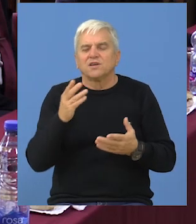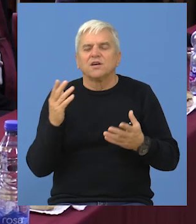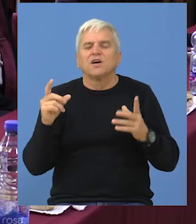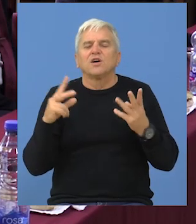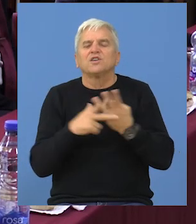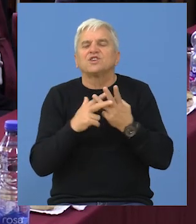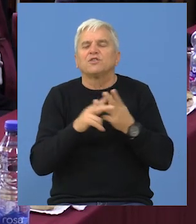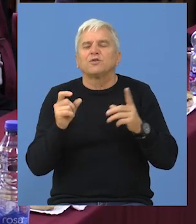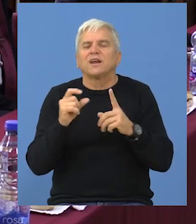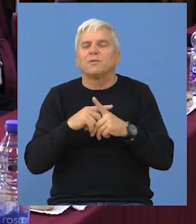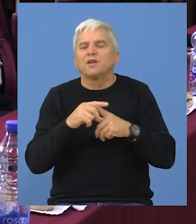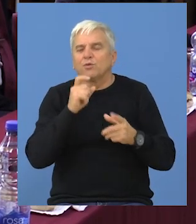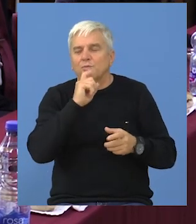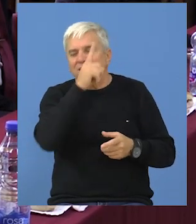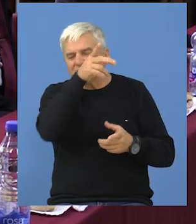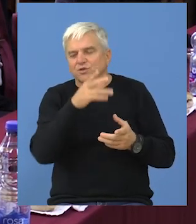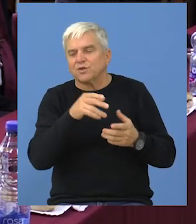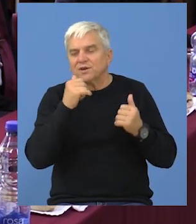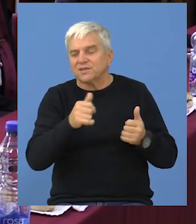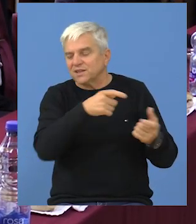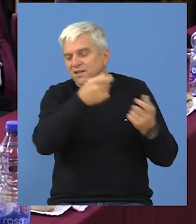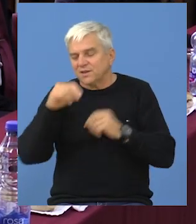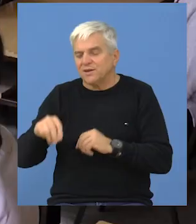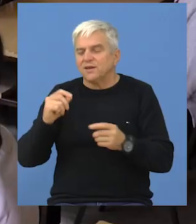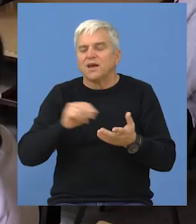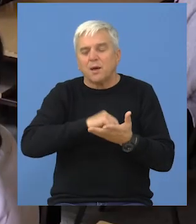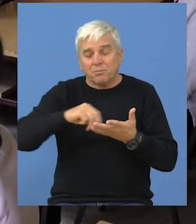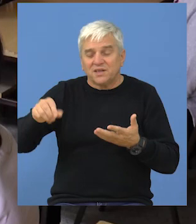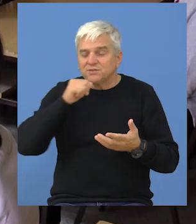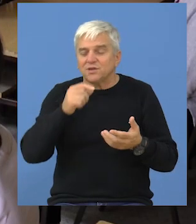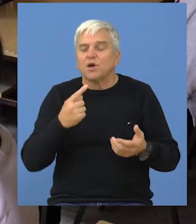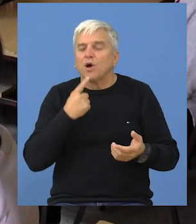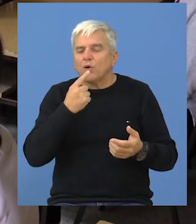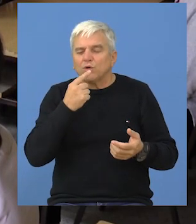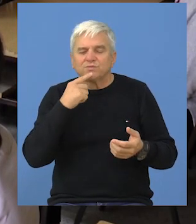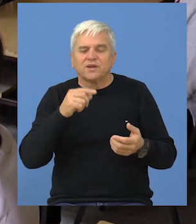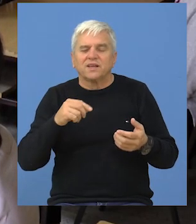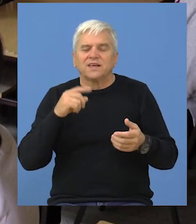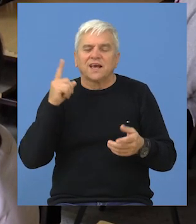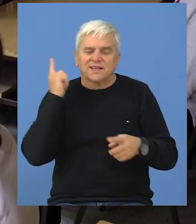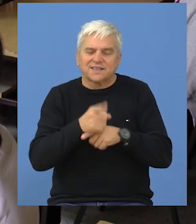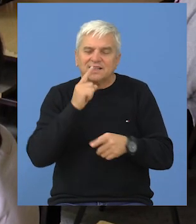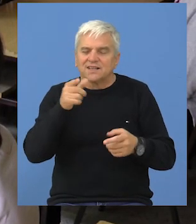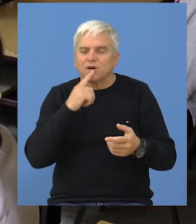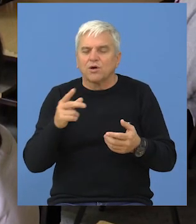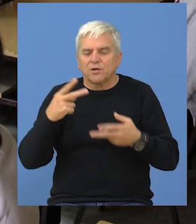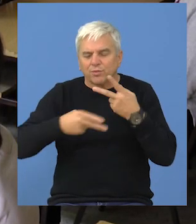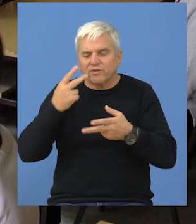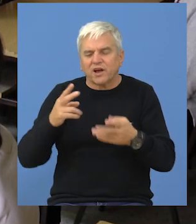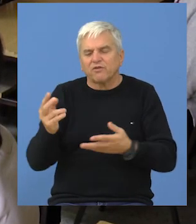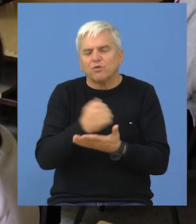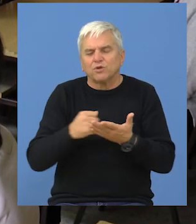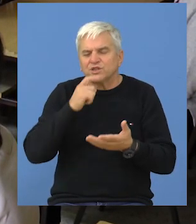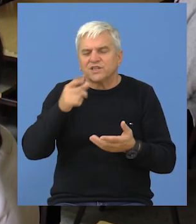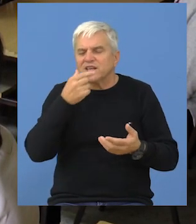godine u Ušatora Hrajuhilju. U Mađarskoj sastoji se iz pismenih i usmenih zadataka, koji proveravaju upotrebu